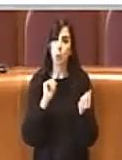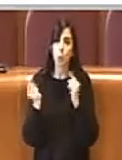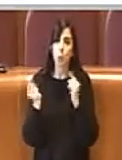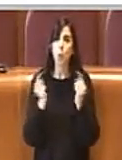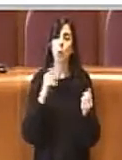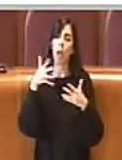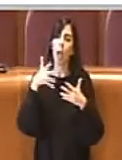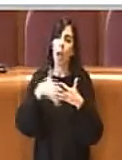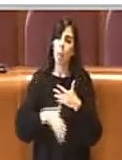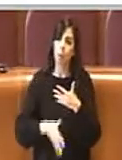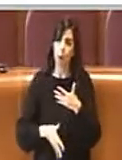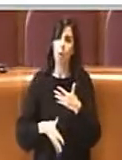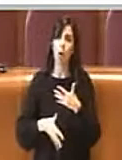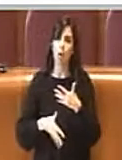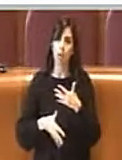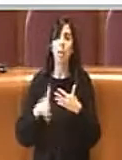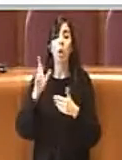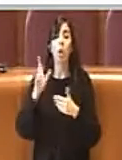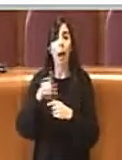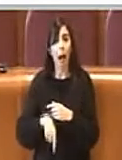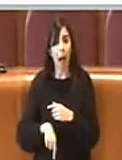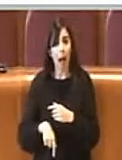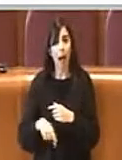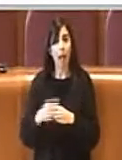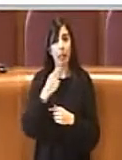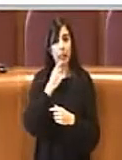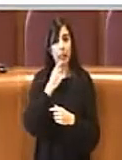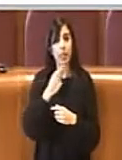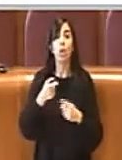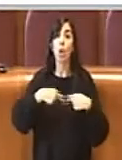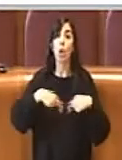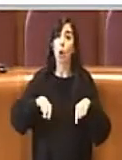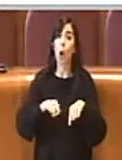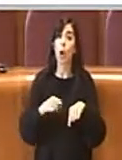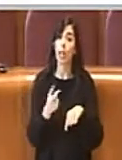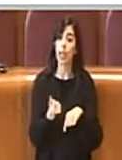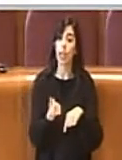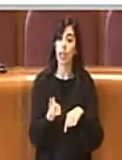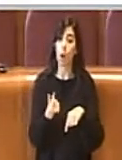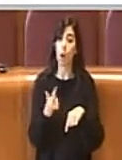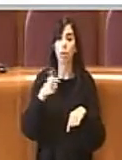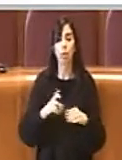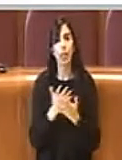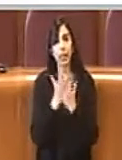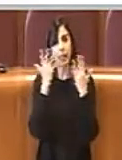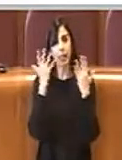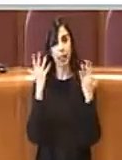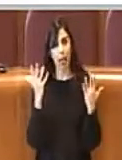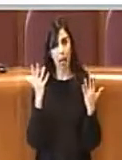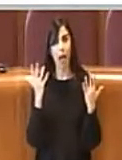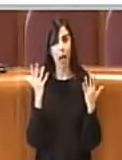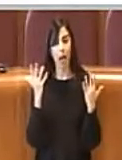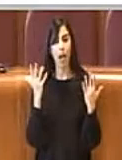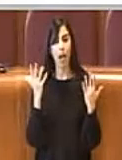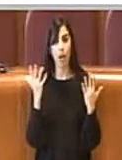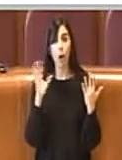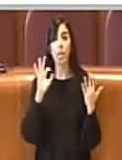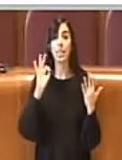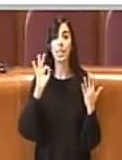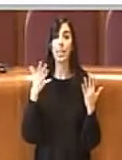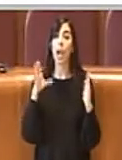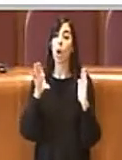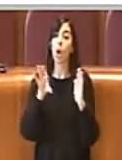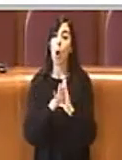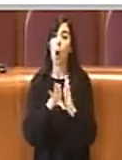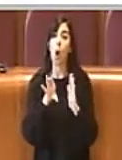approfondimento anche da parte della Corte dei Conti perché è evidente che una buona applicazione del